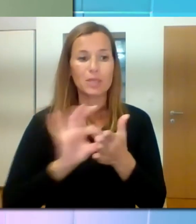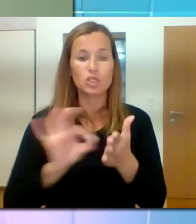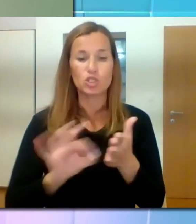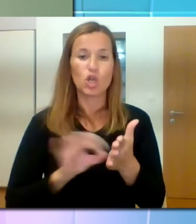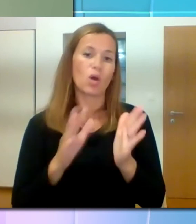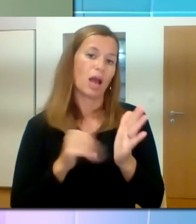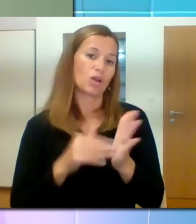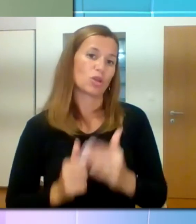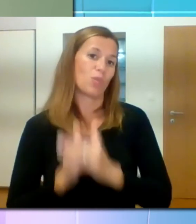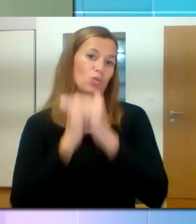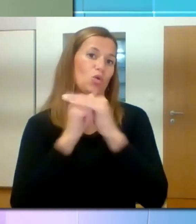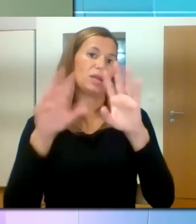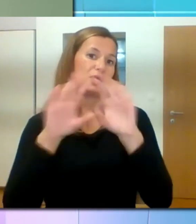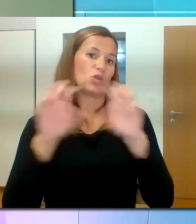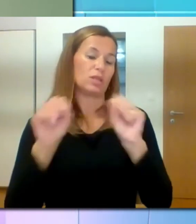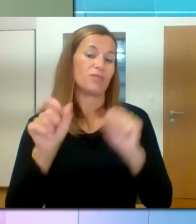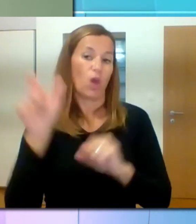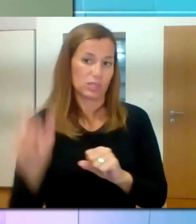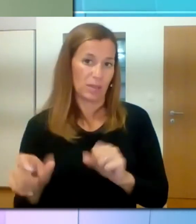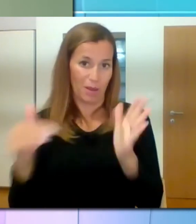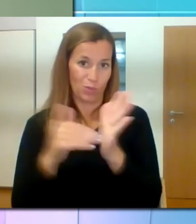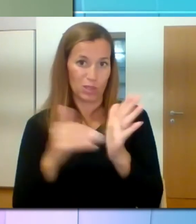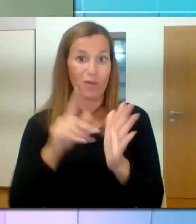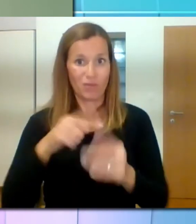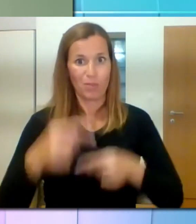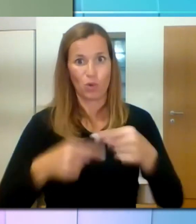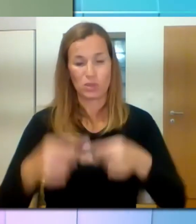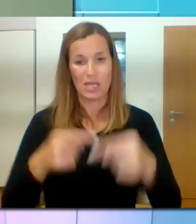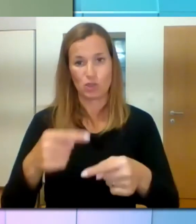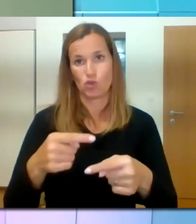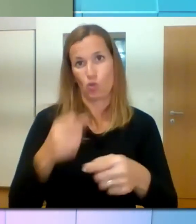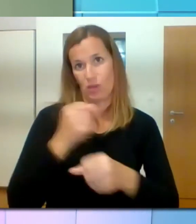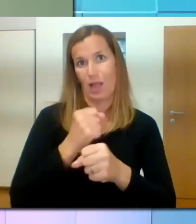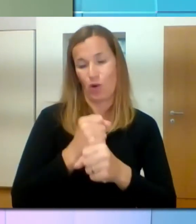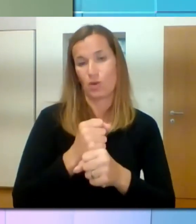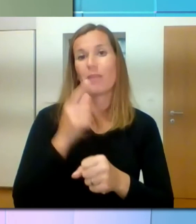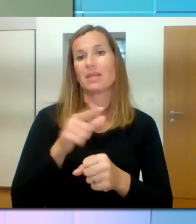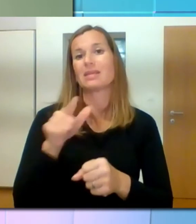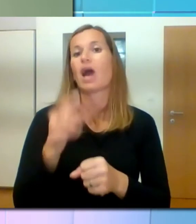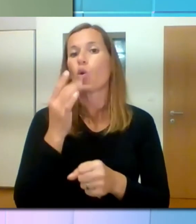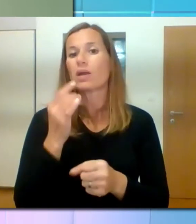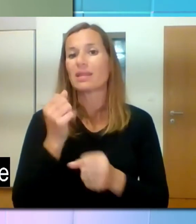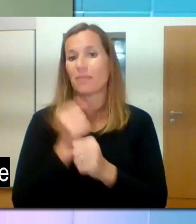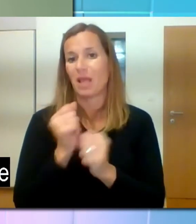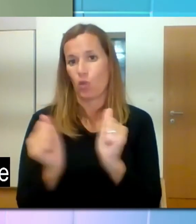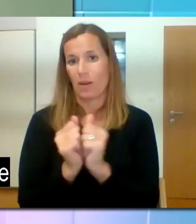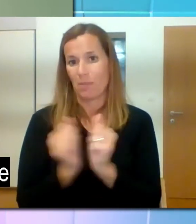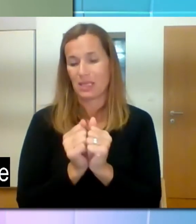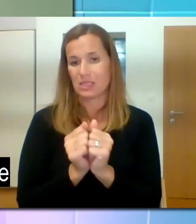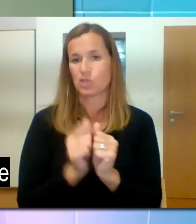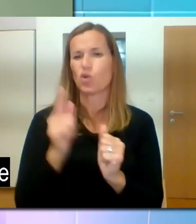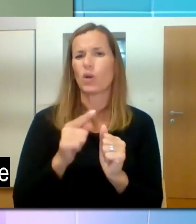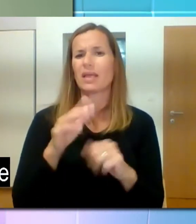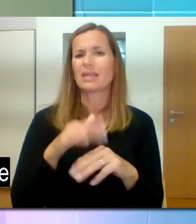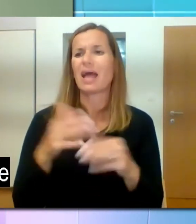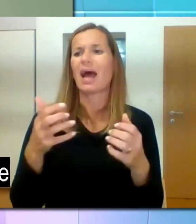in pa načrt prilagoditve delovnega mesta, ki ga ravno tako pripravi ta koncesionar oziroma